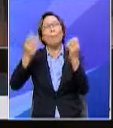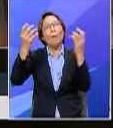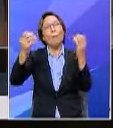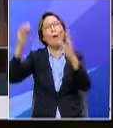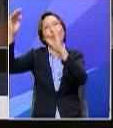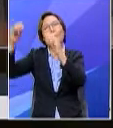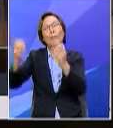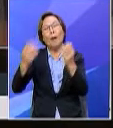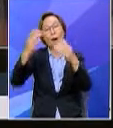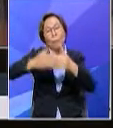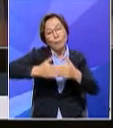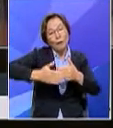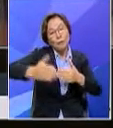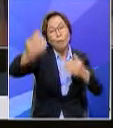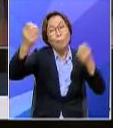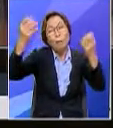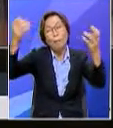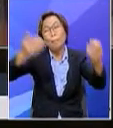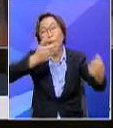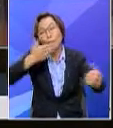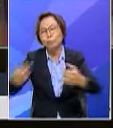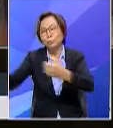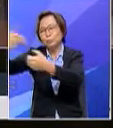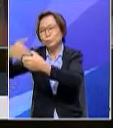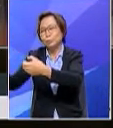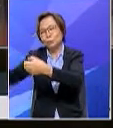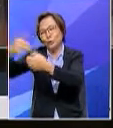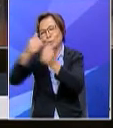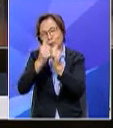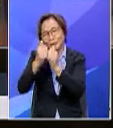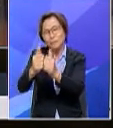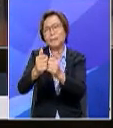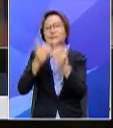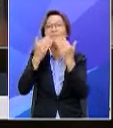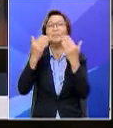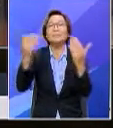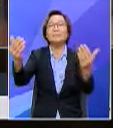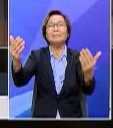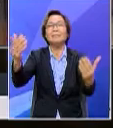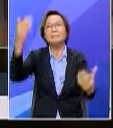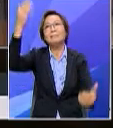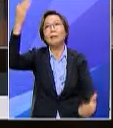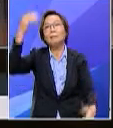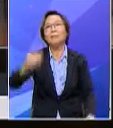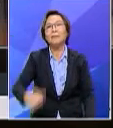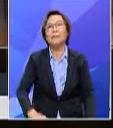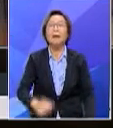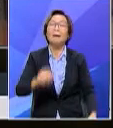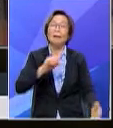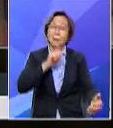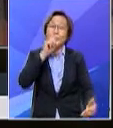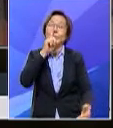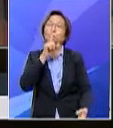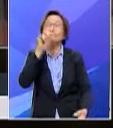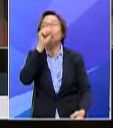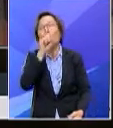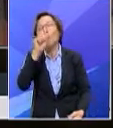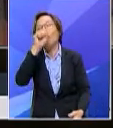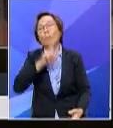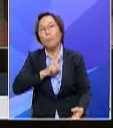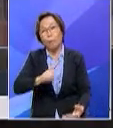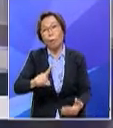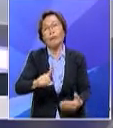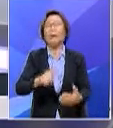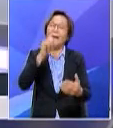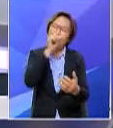lepas ini anak-anak muda untuk join kali insyaAllah jadi nasyid bukan sekadar lagu dia dawah